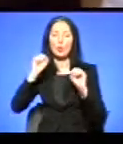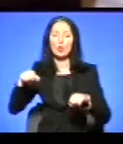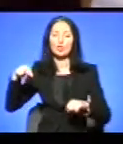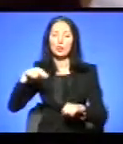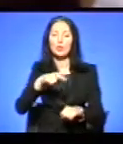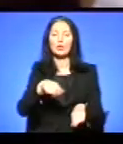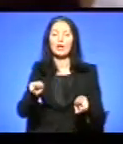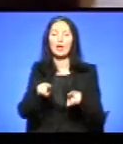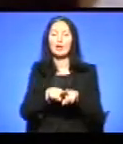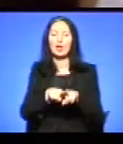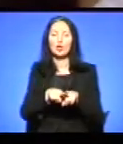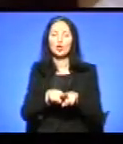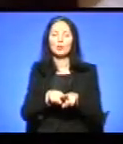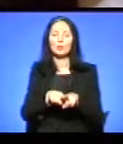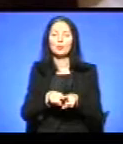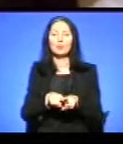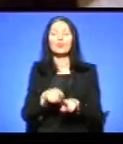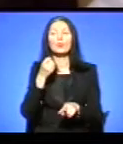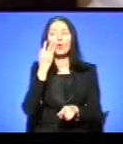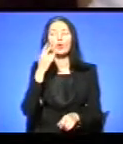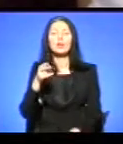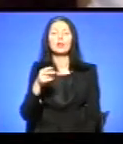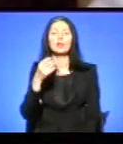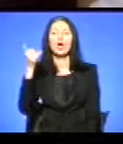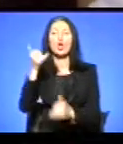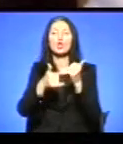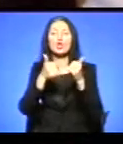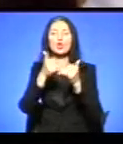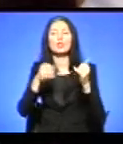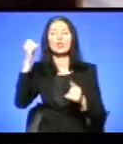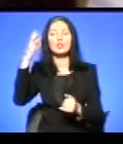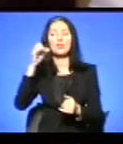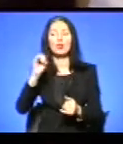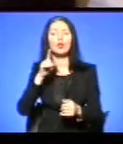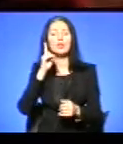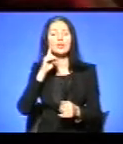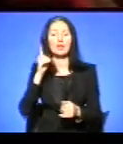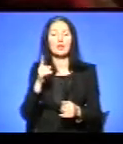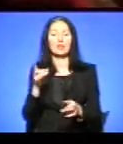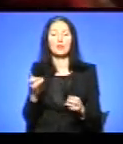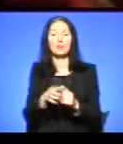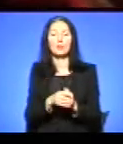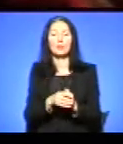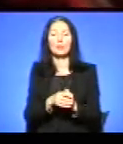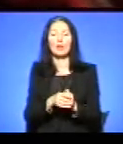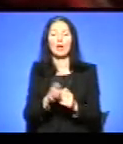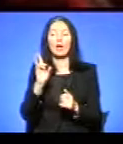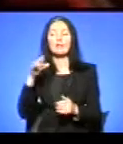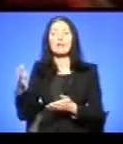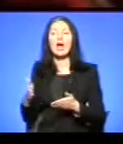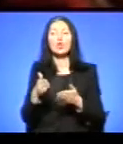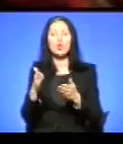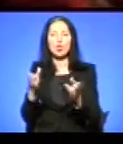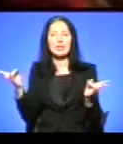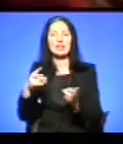жовте світло і зелене, і в машин. На дорозі треба переходити